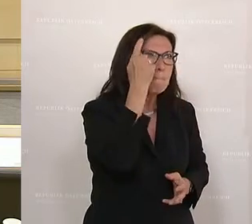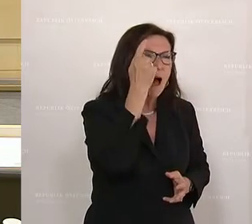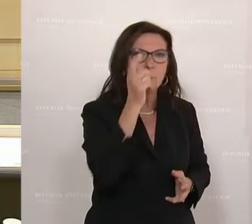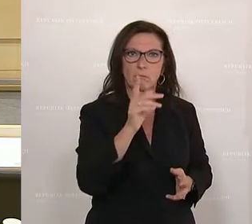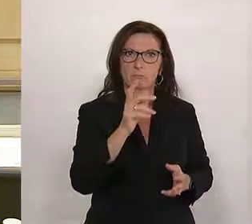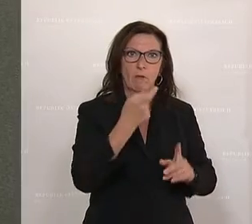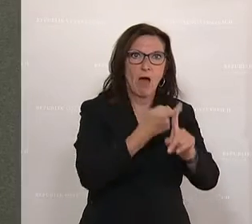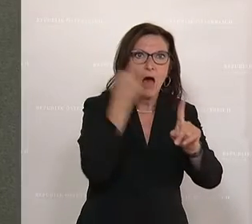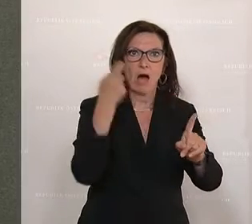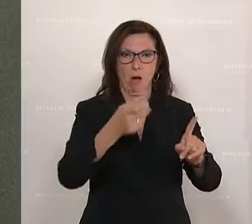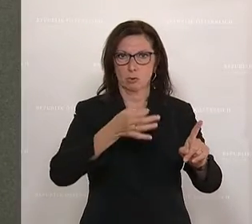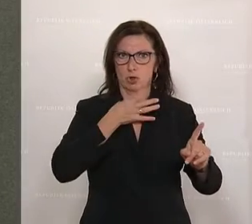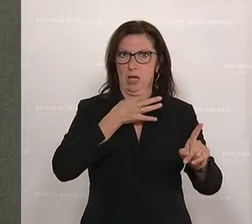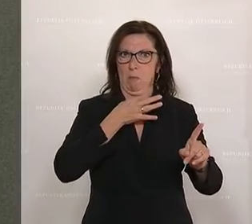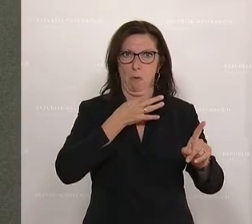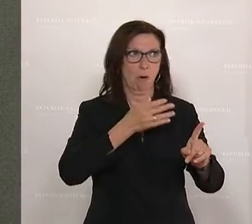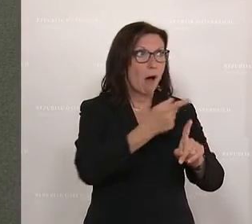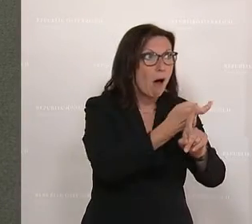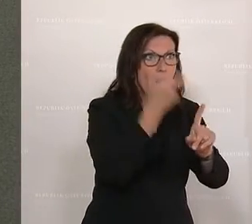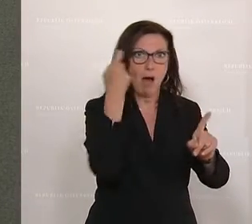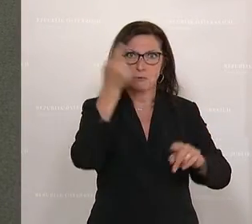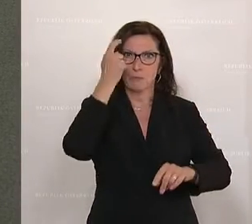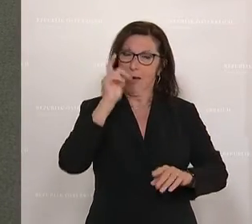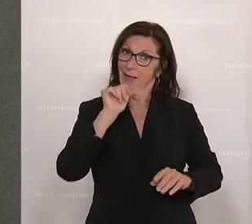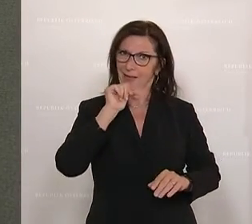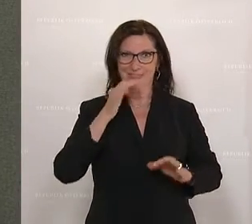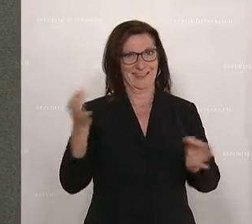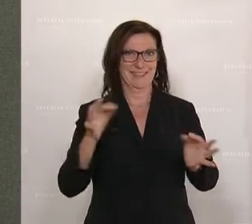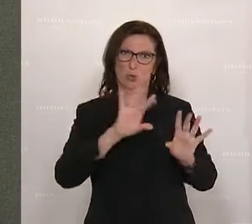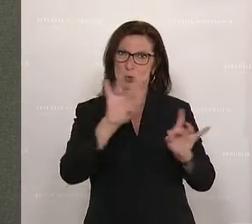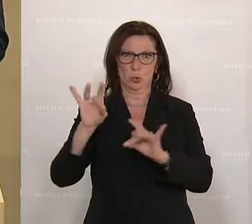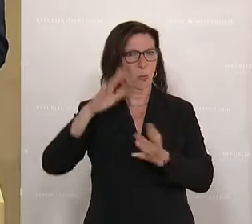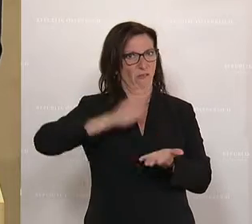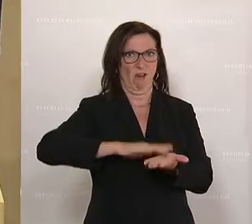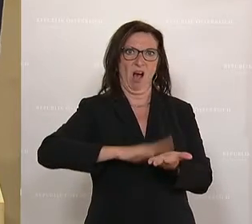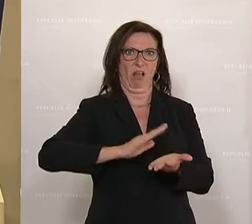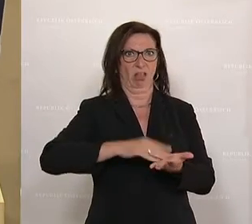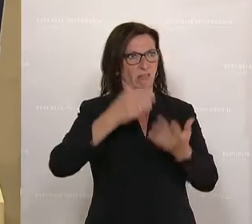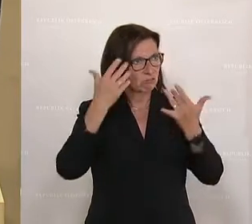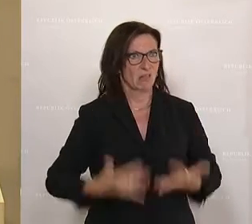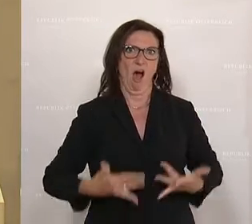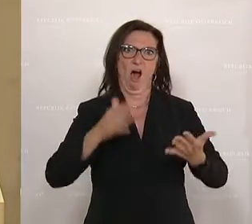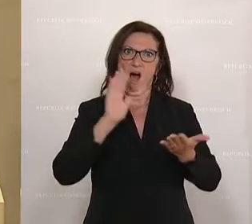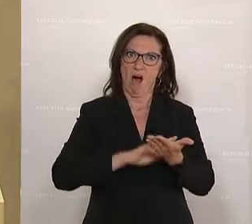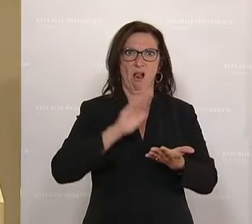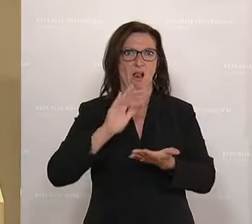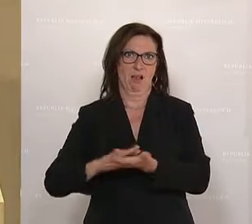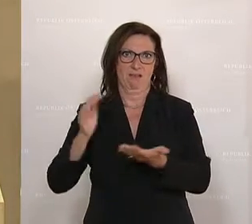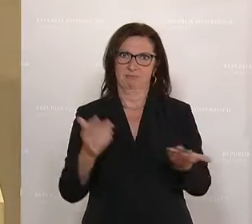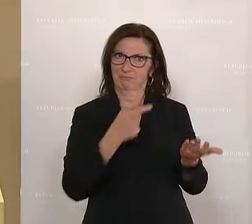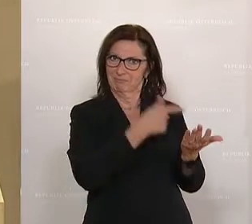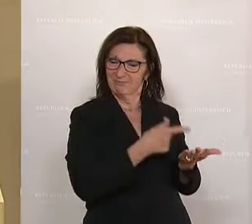und Meinungen. Das ist nicht faktenbasiert und das hat auch nichts mit Fakten zu tun. Das damit zu verteidigen